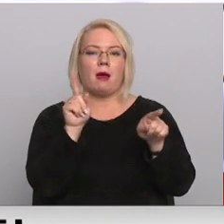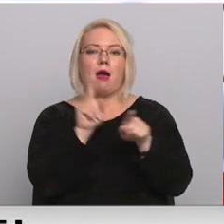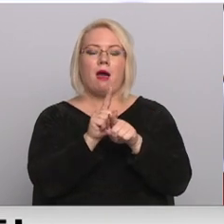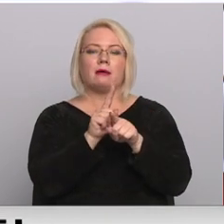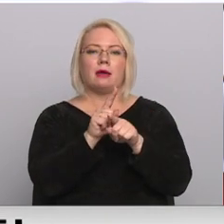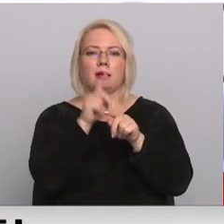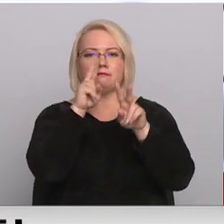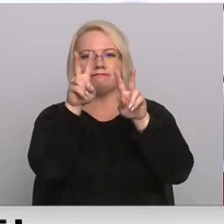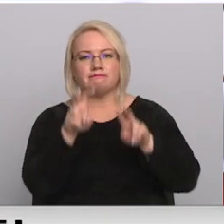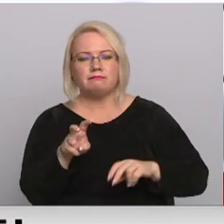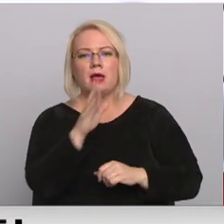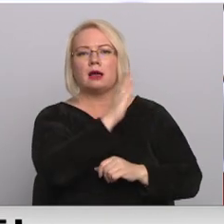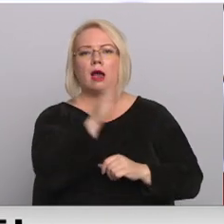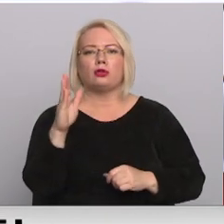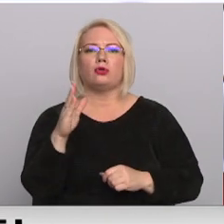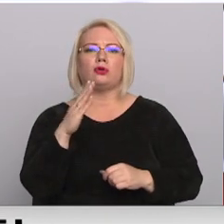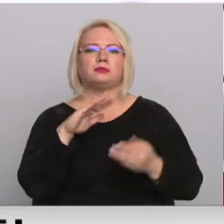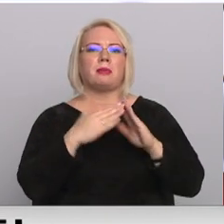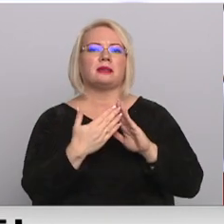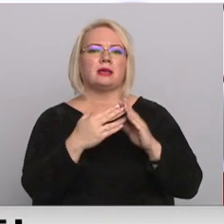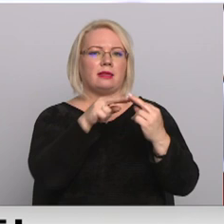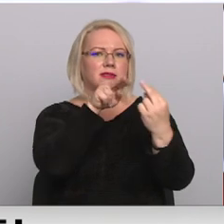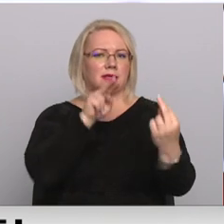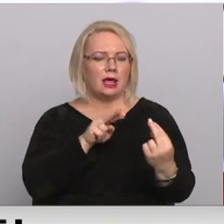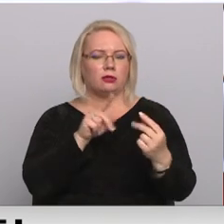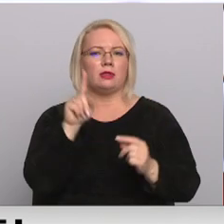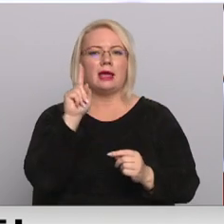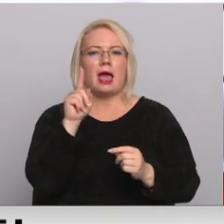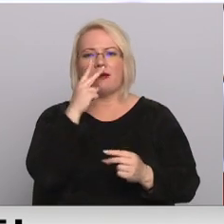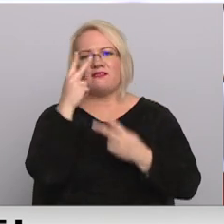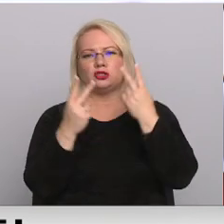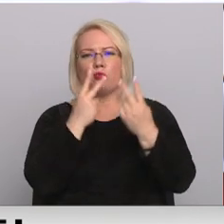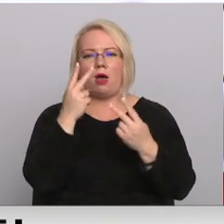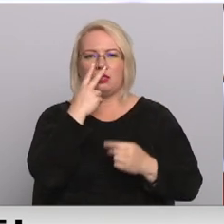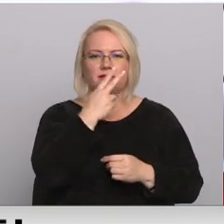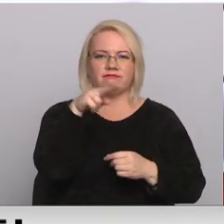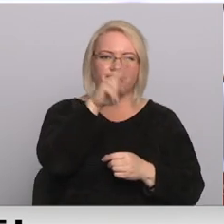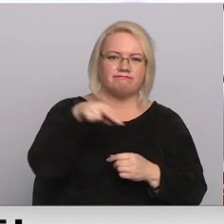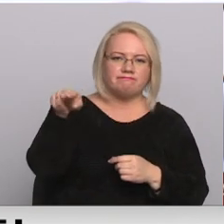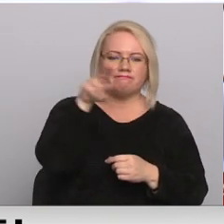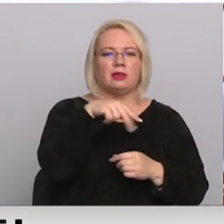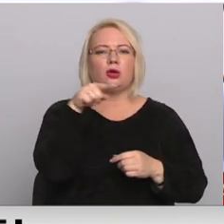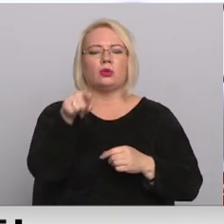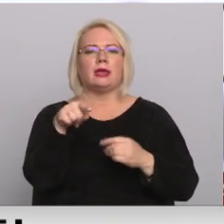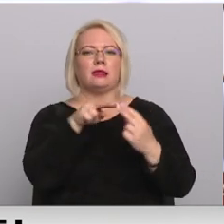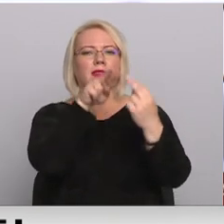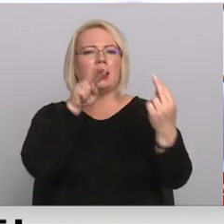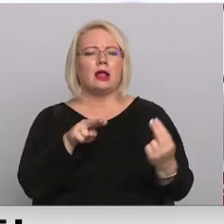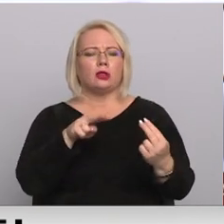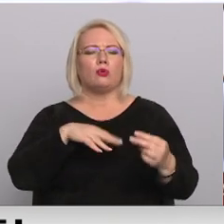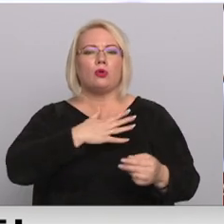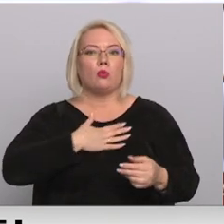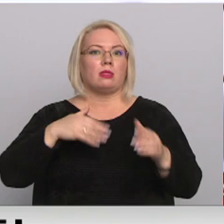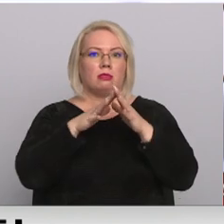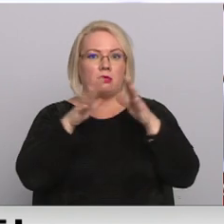pašvaldības tiltu. Jāatdzīst gan tikai vizuāli, jo tādu tildu ir pietiekami daudz. Arī